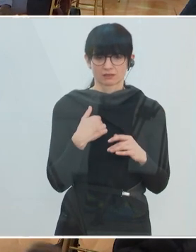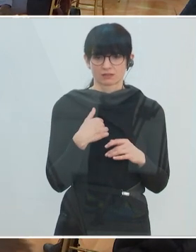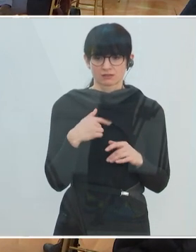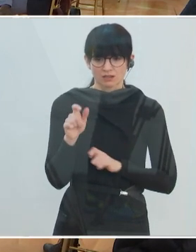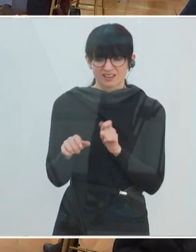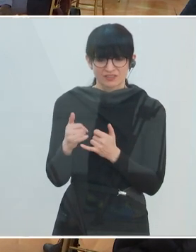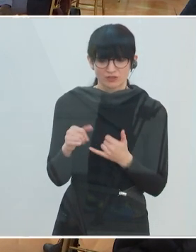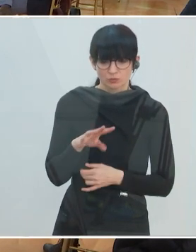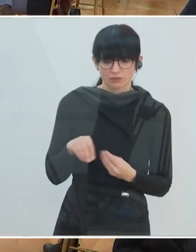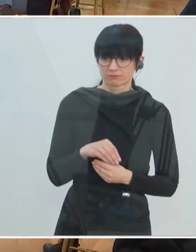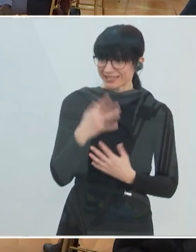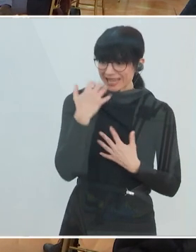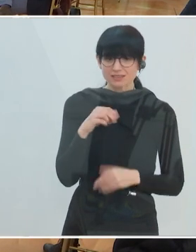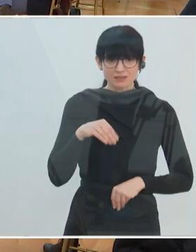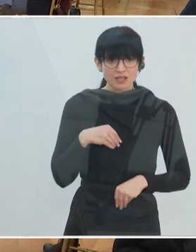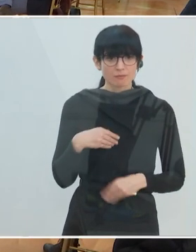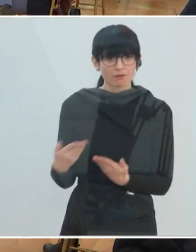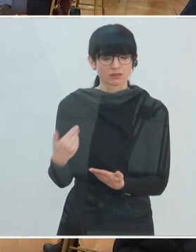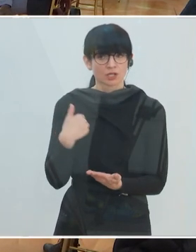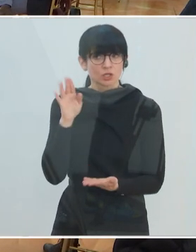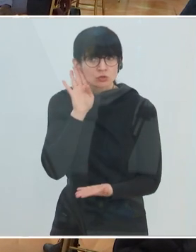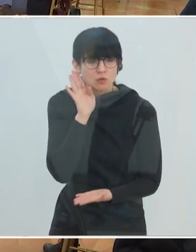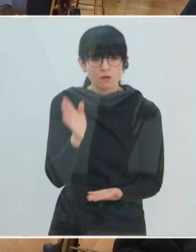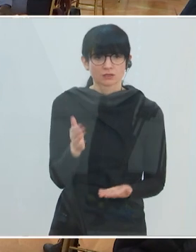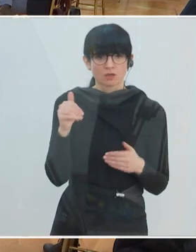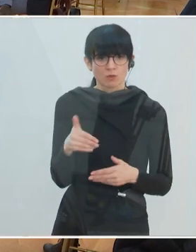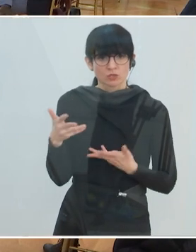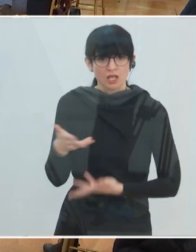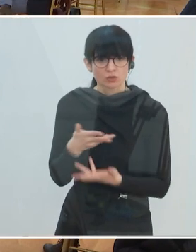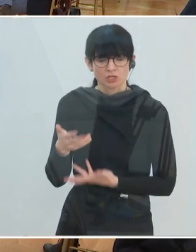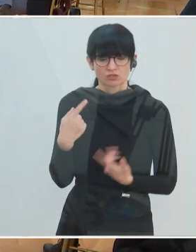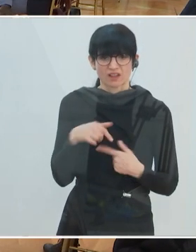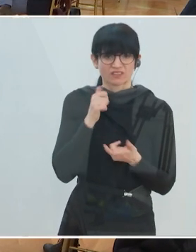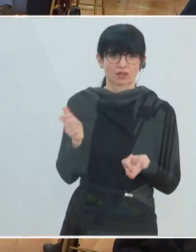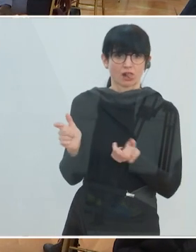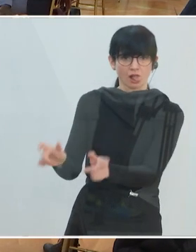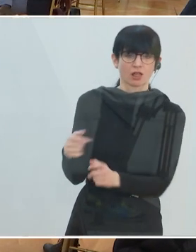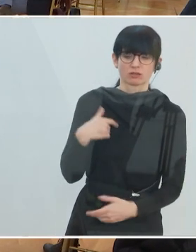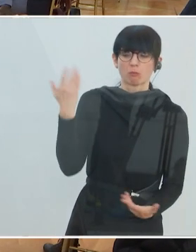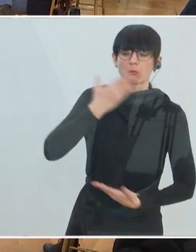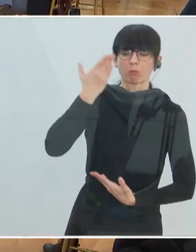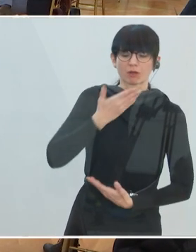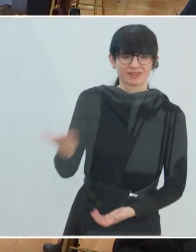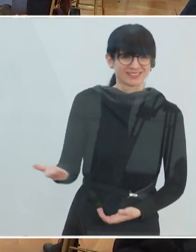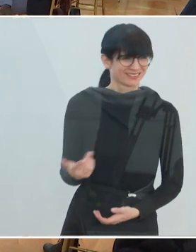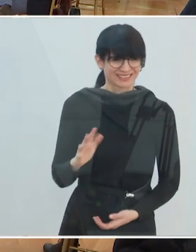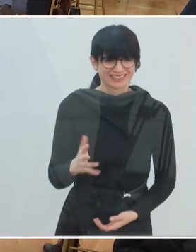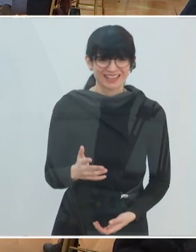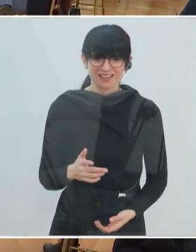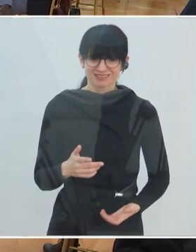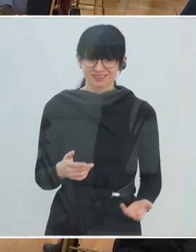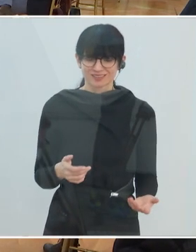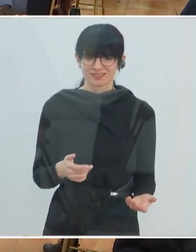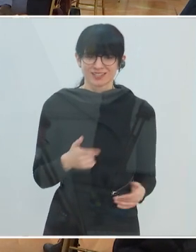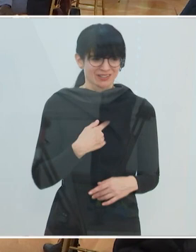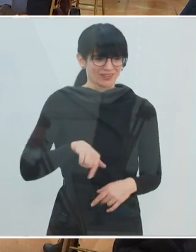und jedem eine Stimme geben. Also man muss mit den Leuten reden. Man darf sich nicht für blöd hinstellen, sondern uns reicht es